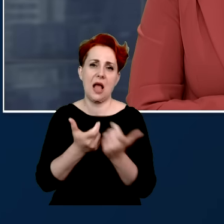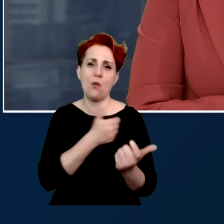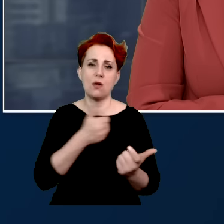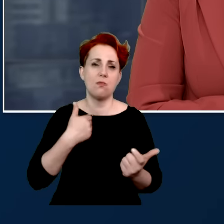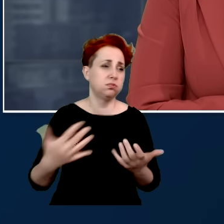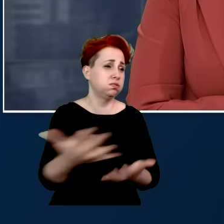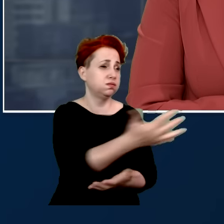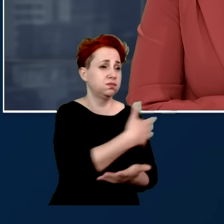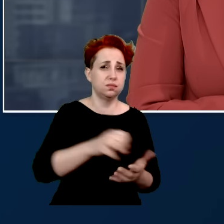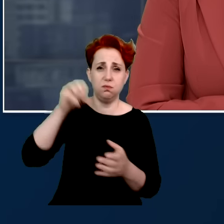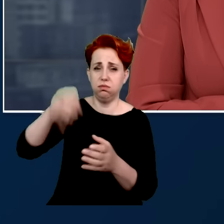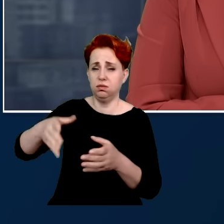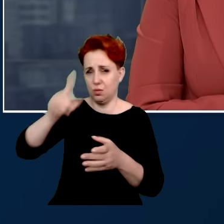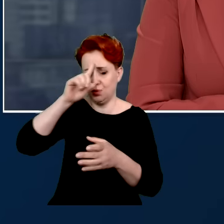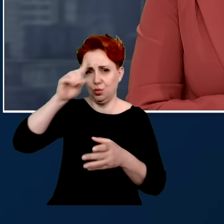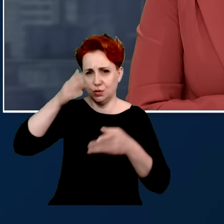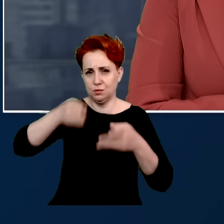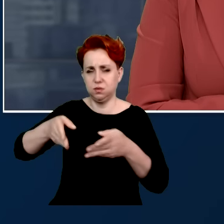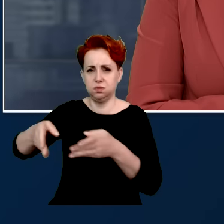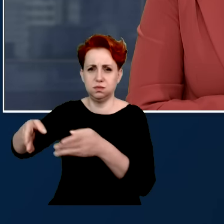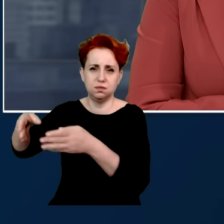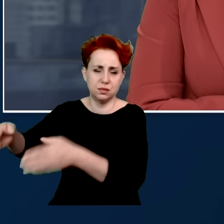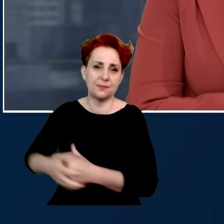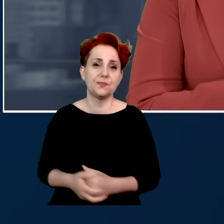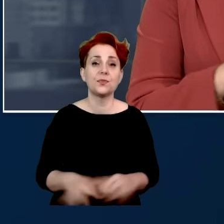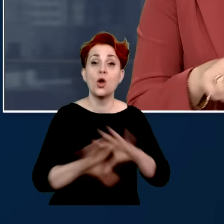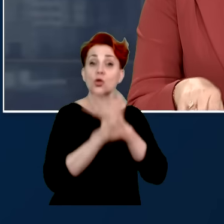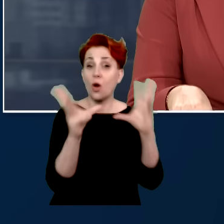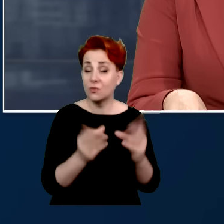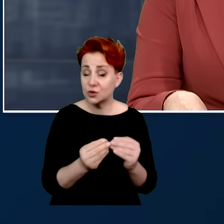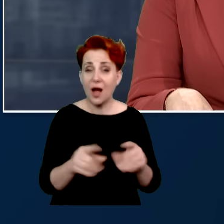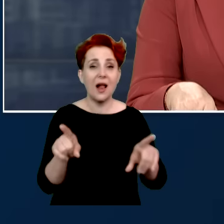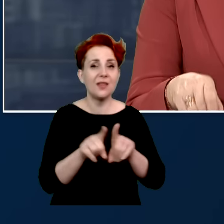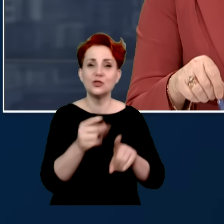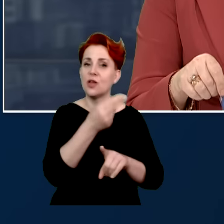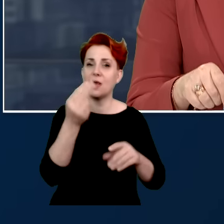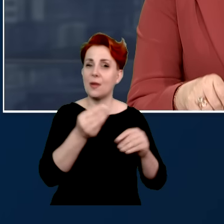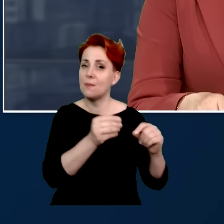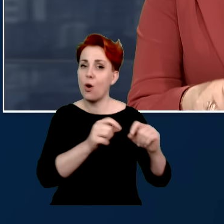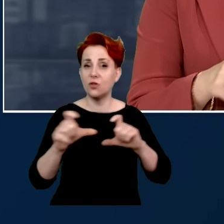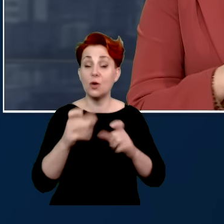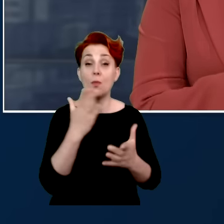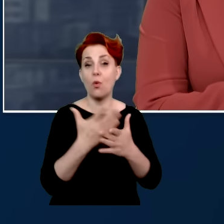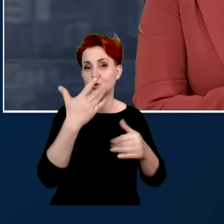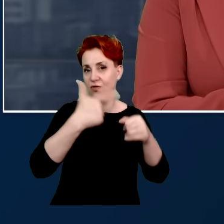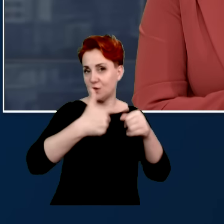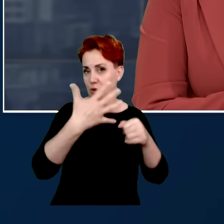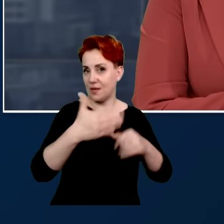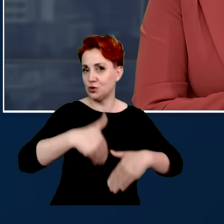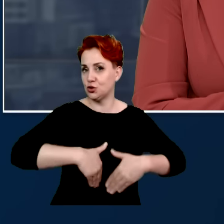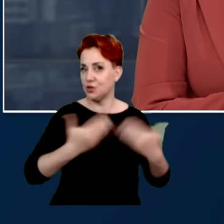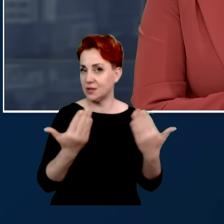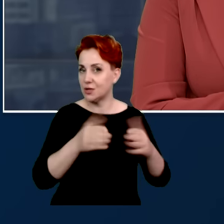to, żeby tam grzebać ludzi w masowych grobach. O tym wszystkim, ale także i o podwyżkach, bo już 25 dni tylko do